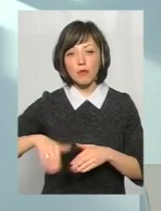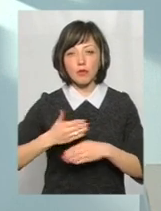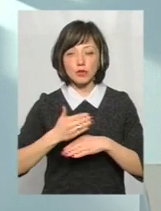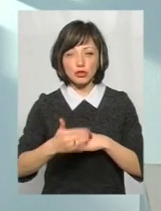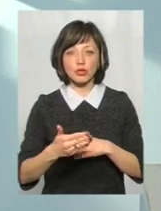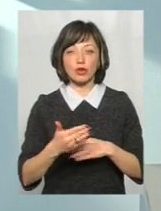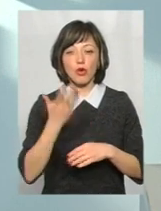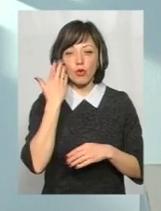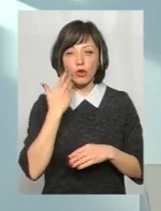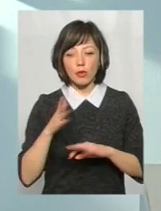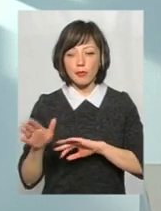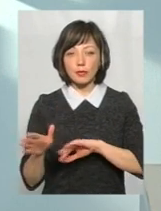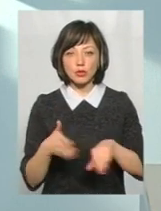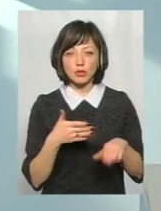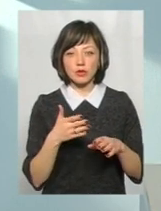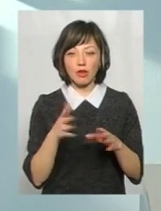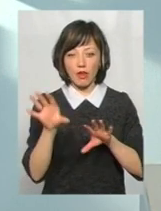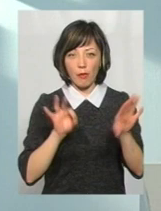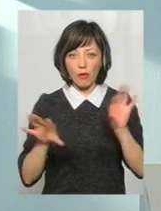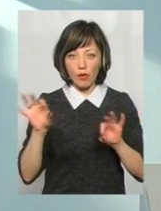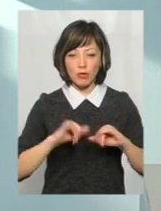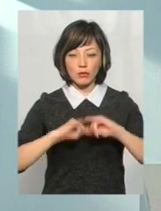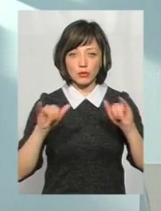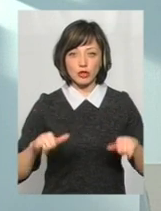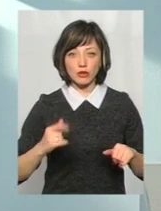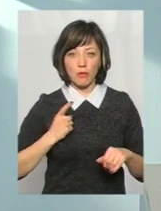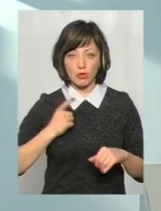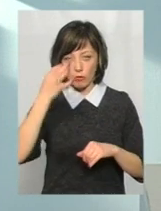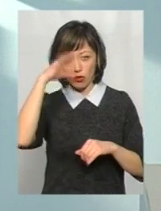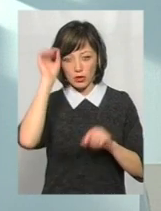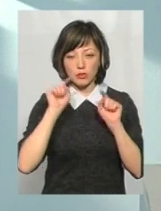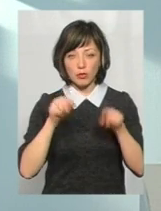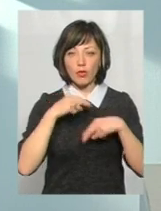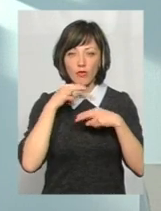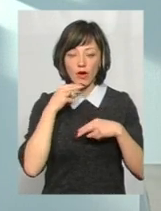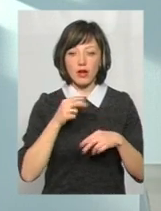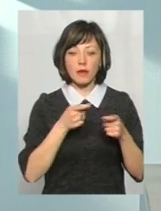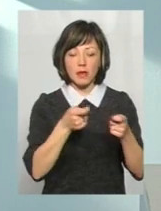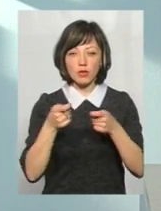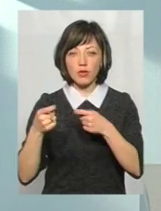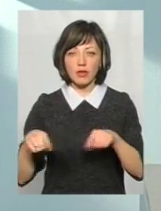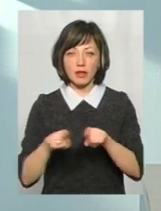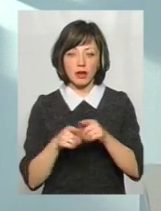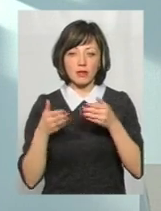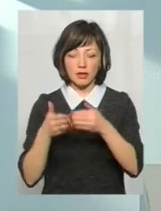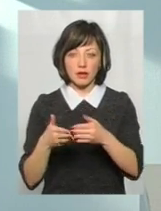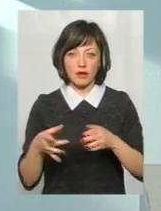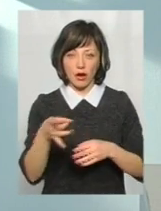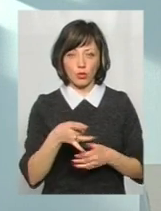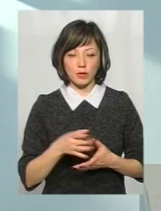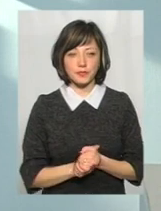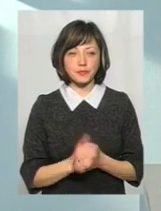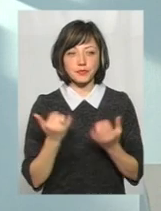пройдуть черги до набору, на стане набагато більше, ми зможемо вже приділяти увагу і патрулювати саме такі глибинки, про які ви кажете.